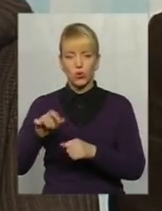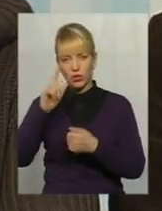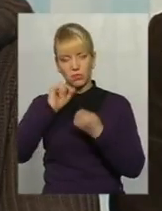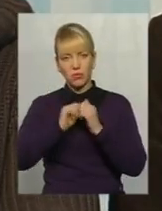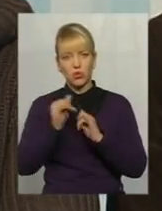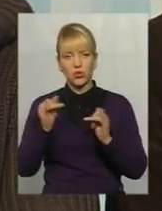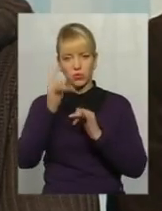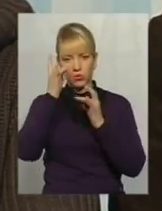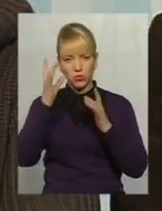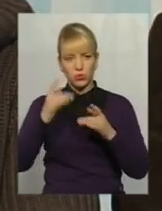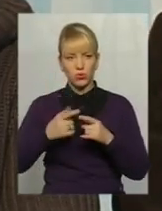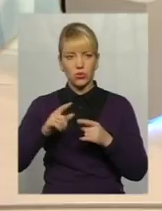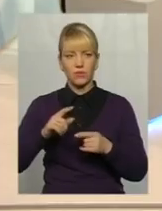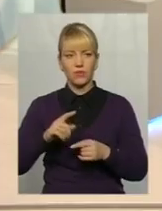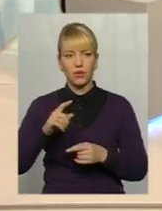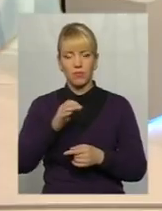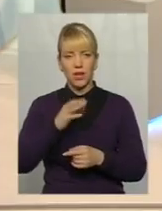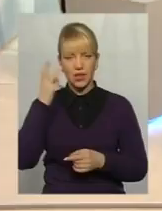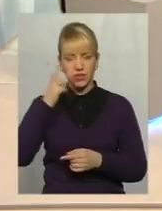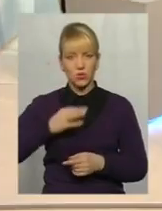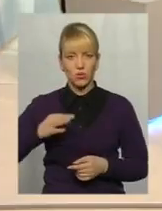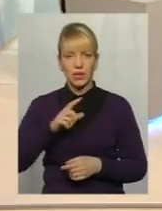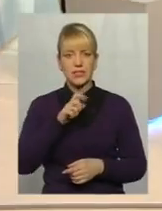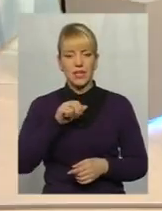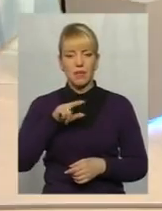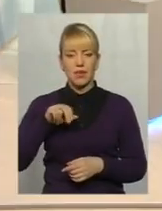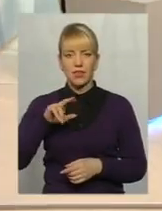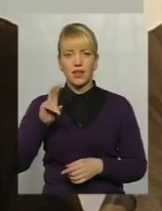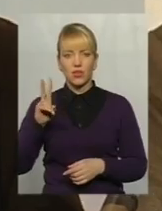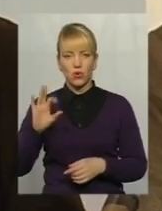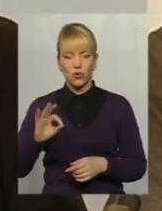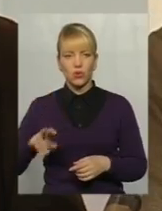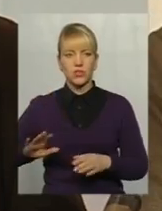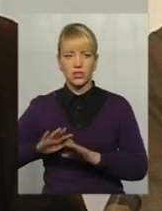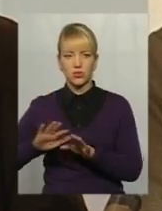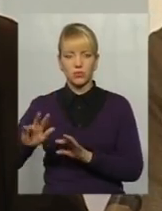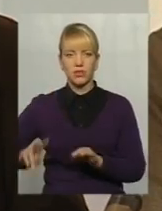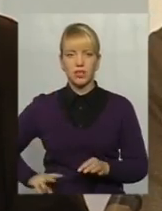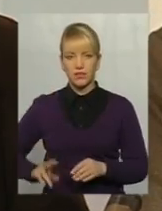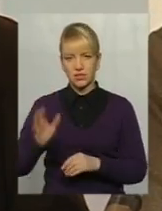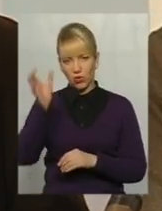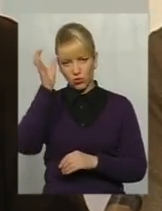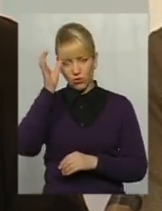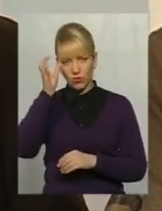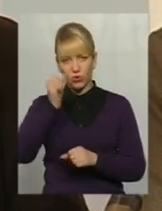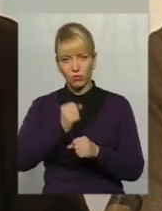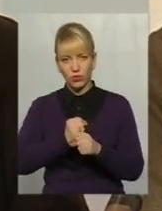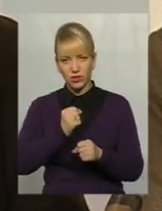Хмельницької області. Доброго дня. Доброго дня. Та Ігор Западенко, заступник директора з наукової роботи ДКЗ